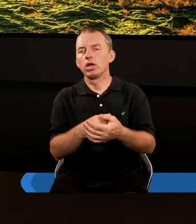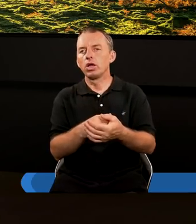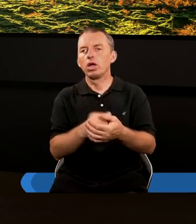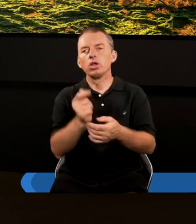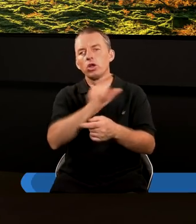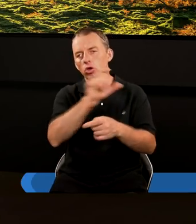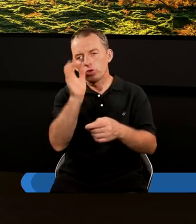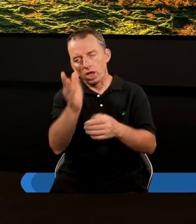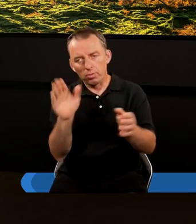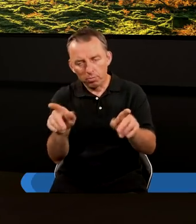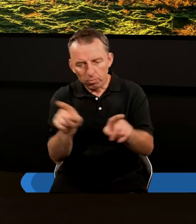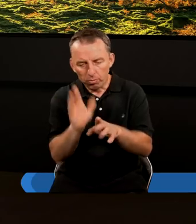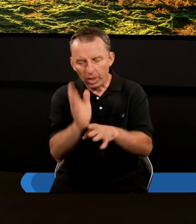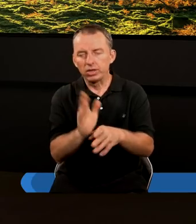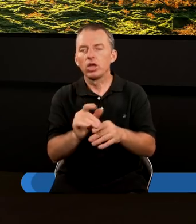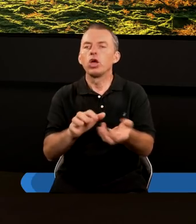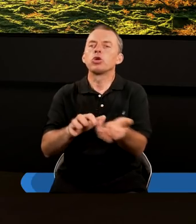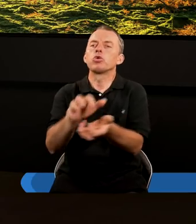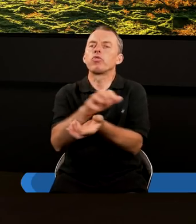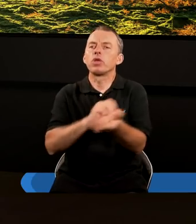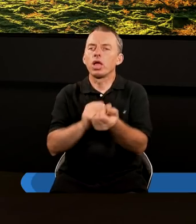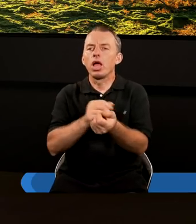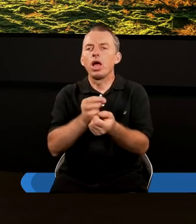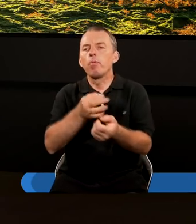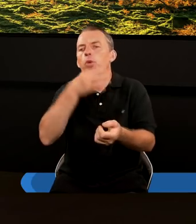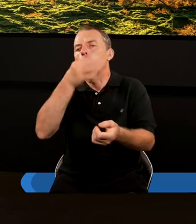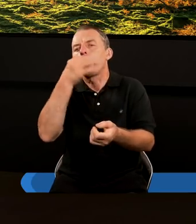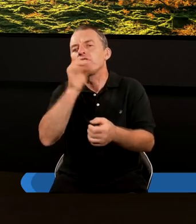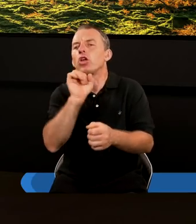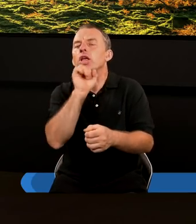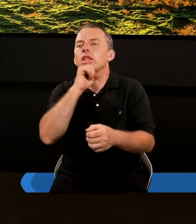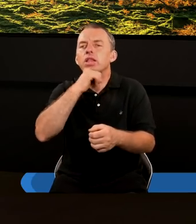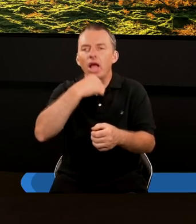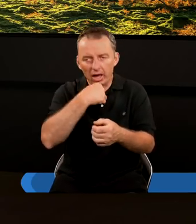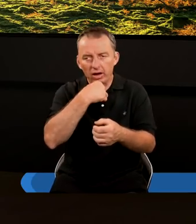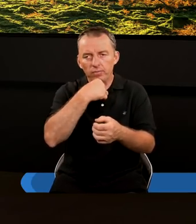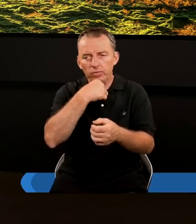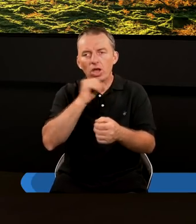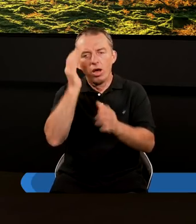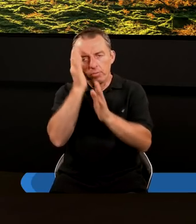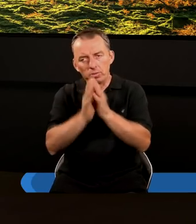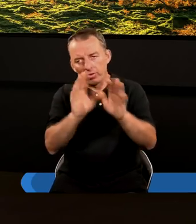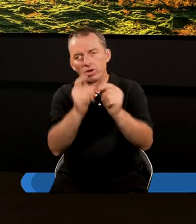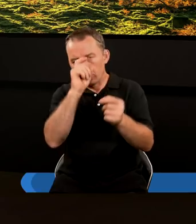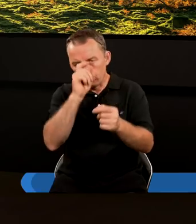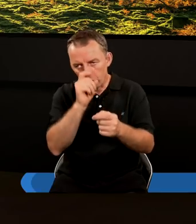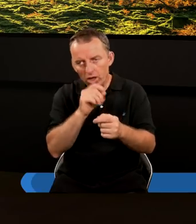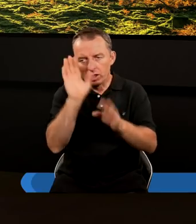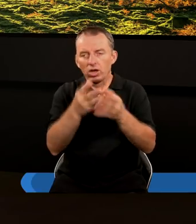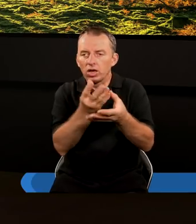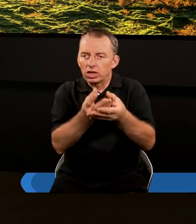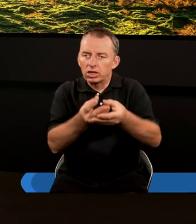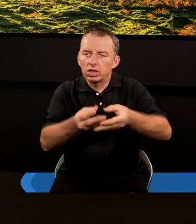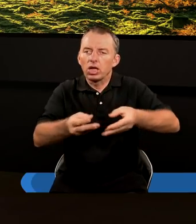Czy też będzie to taki świat poprawiony, stary? Po prostu wszystko to, co złe ze starego, nie wiem,